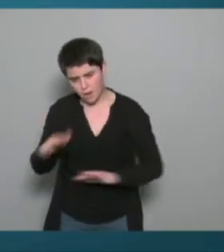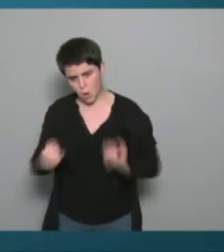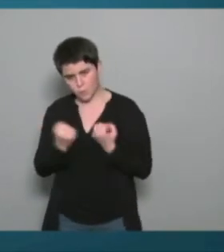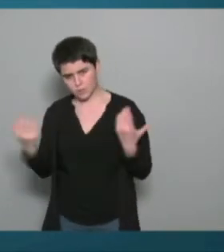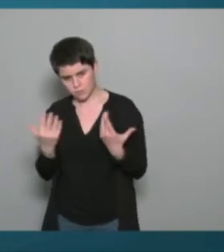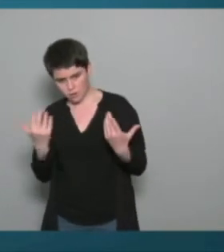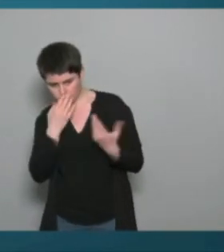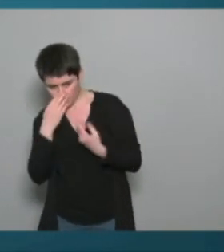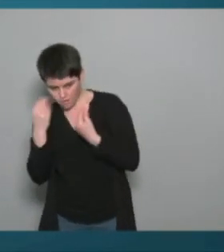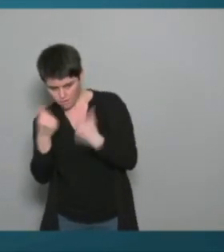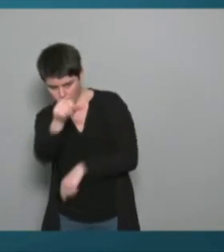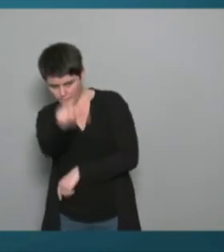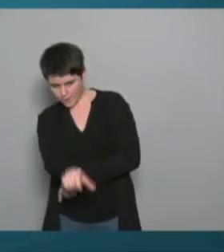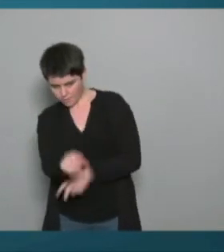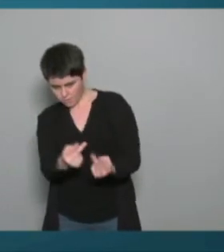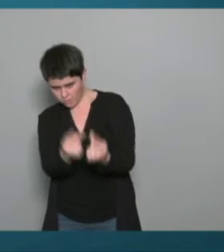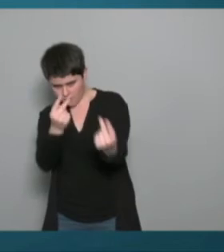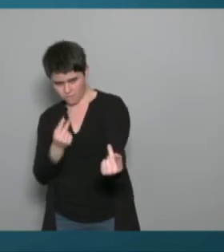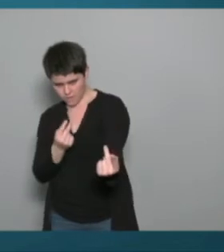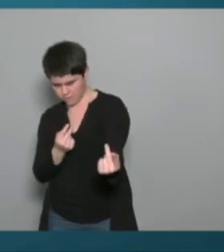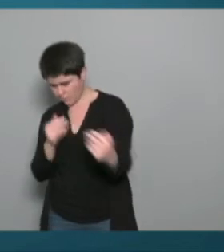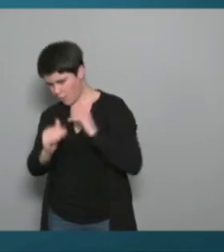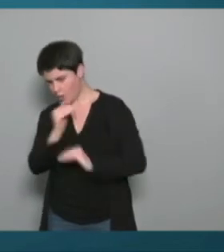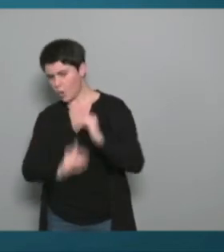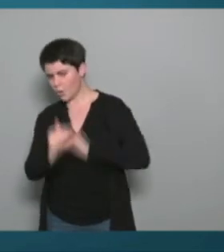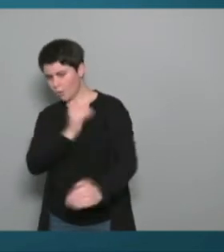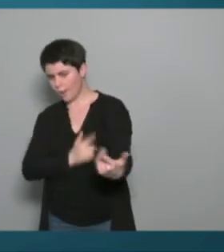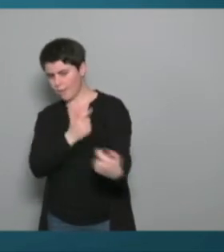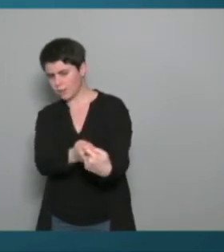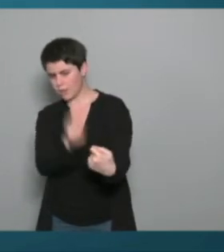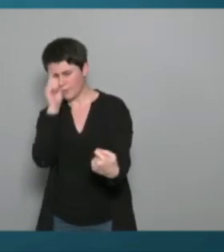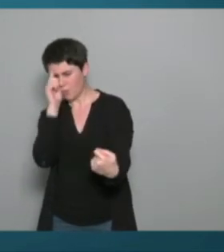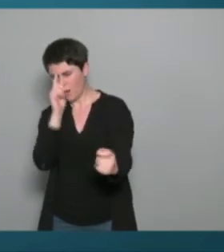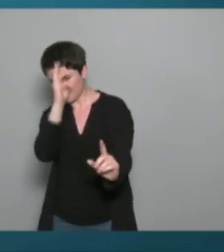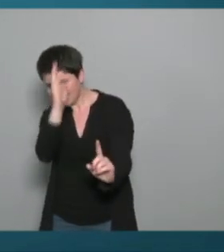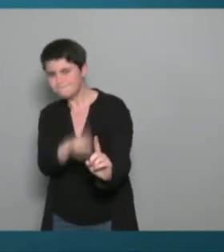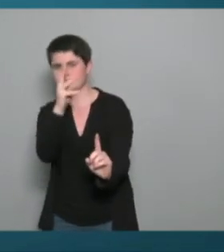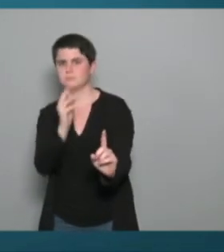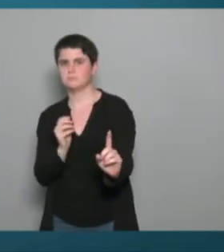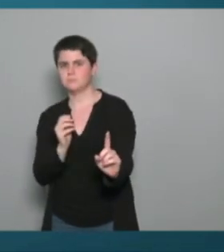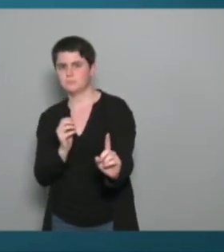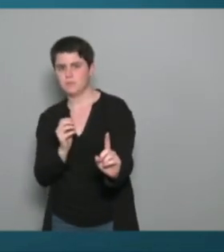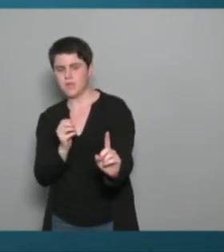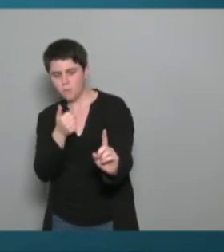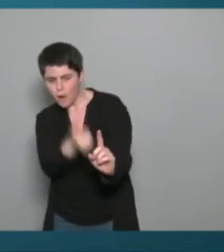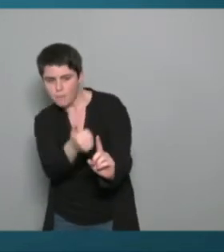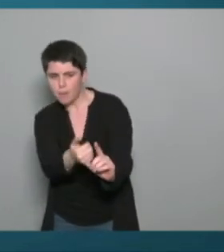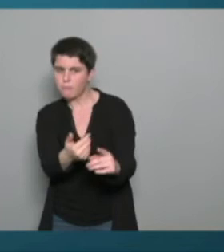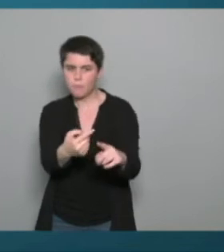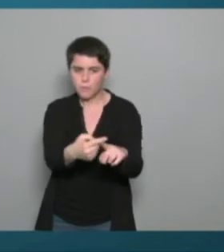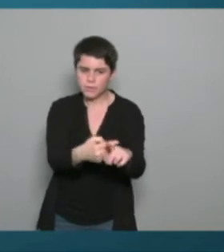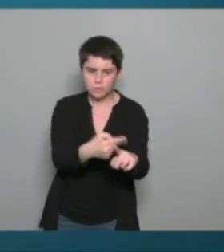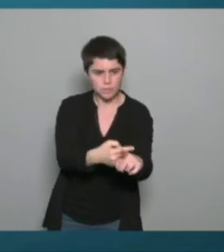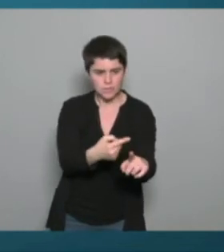un programme et faire des propositions qui vont permettre à la personne de se réhabiliter de trouver du plaisir de changer